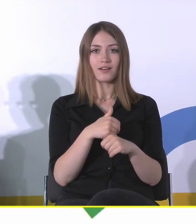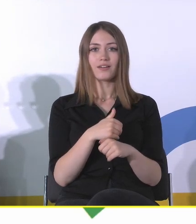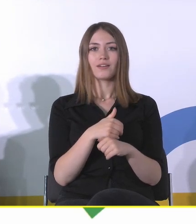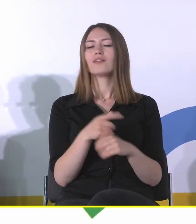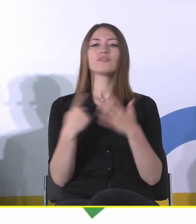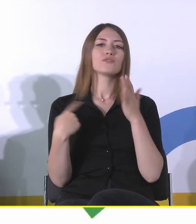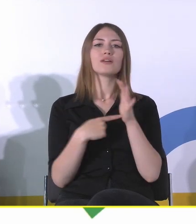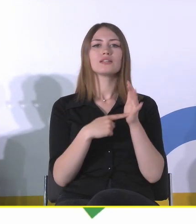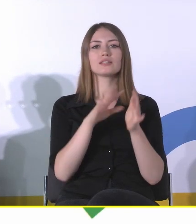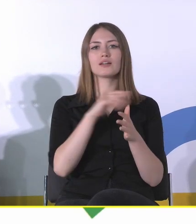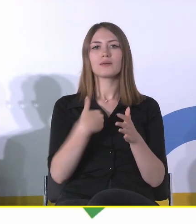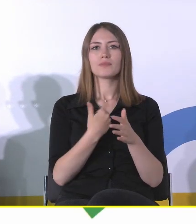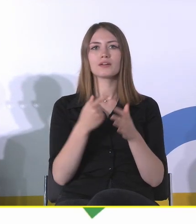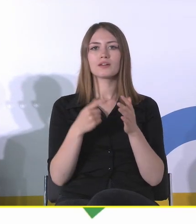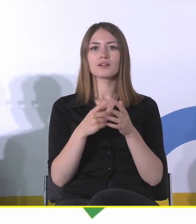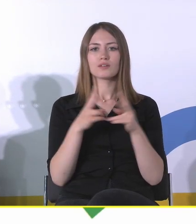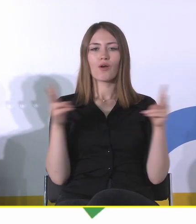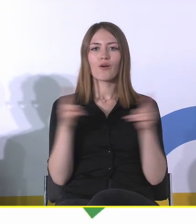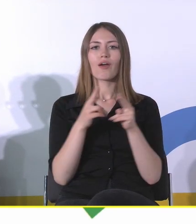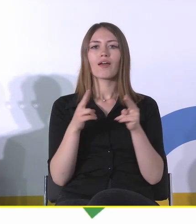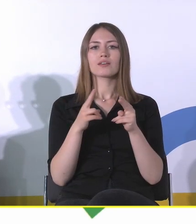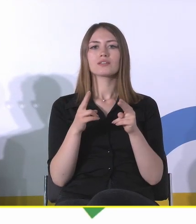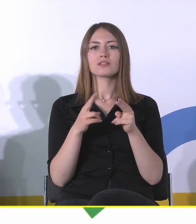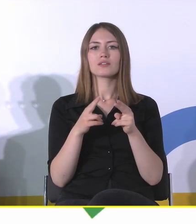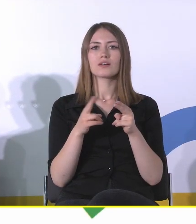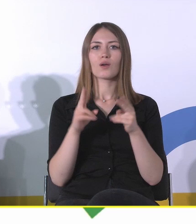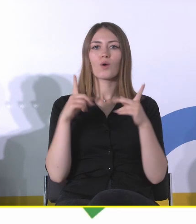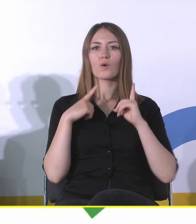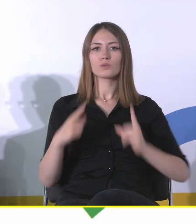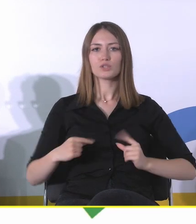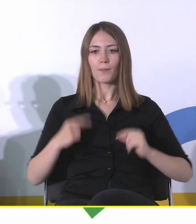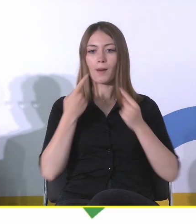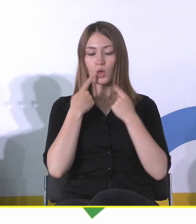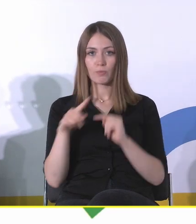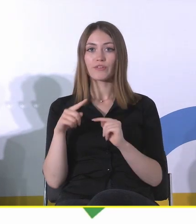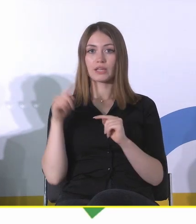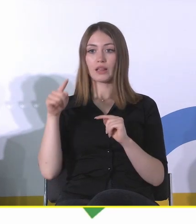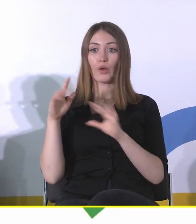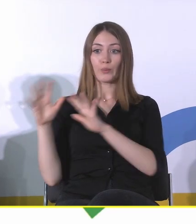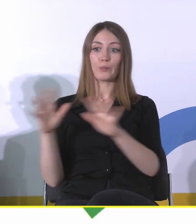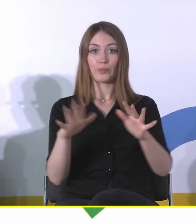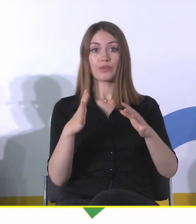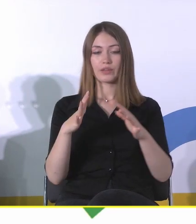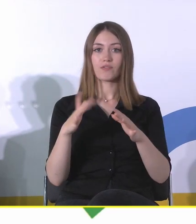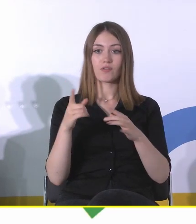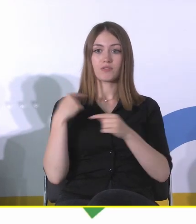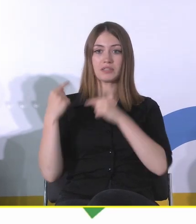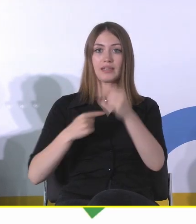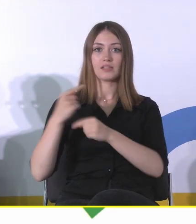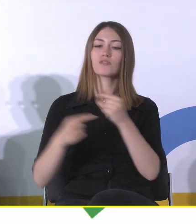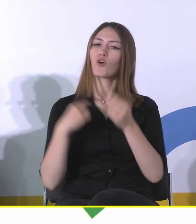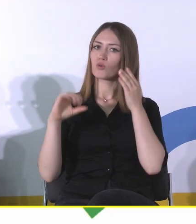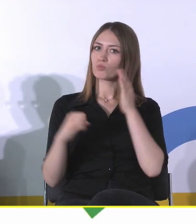pewnego uniwersalnego mechanizmu, w którym osoby odpowiedzialne jednak za ochronę dziedzictwa muszą podchodzić do tego bardzo, bardzo